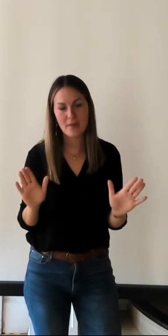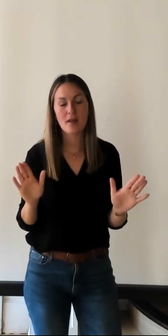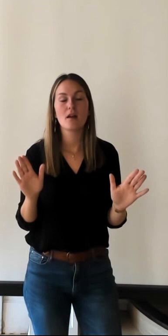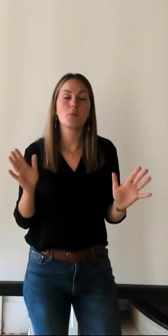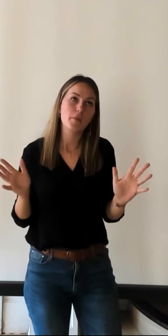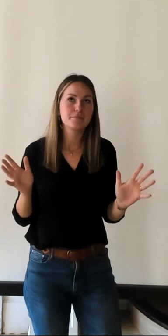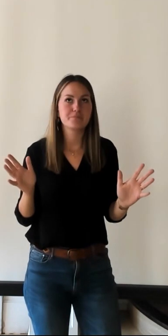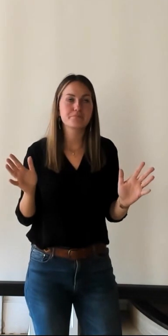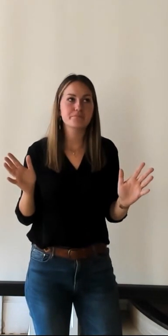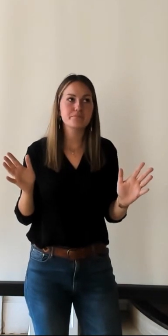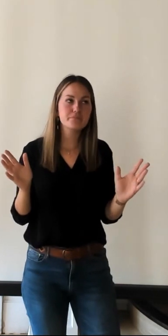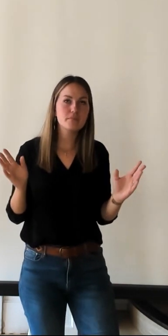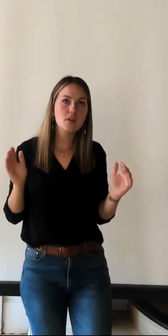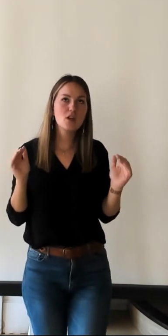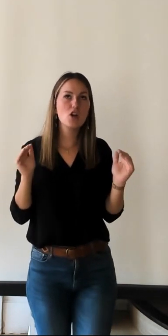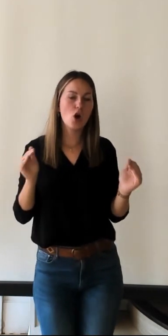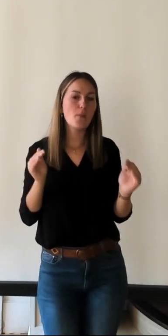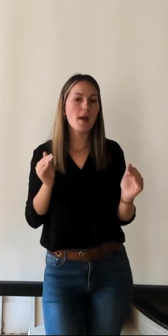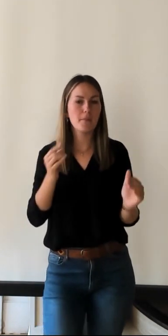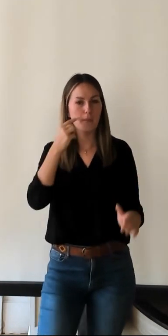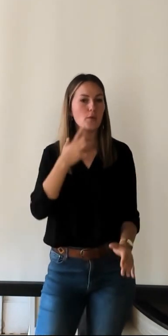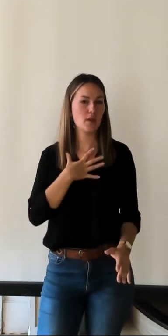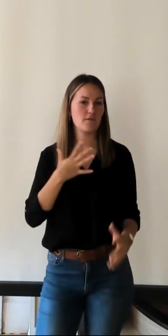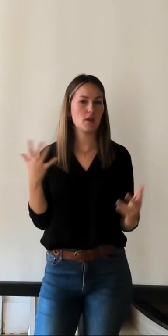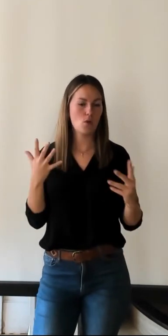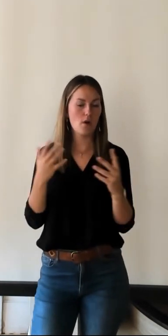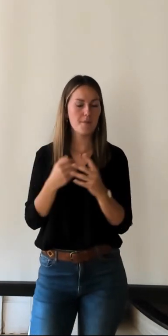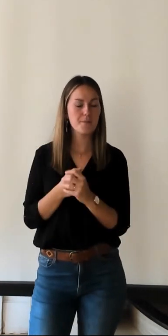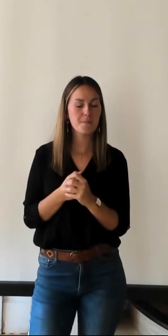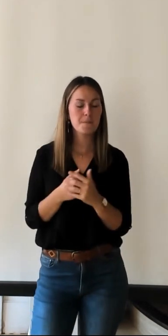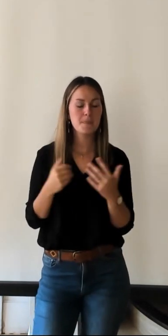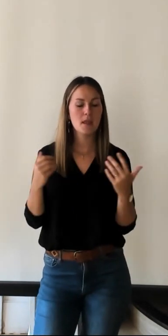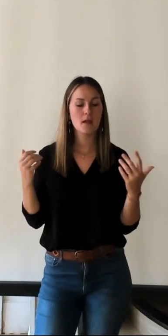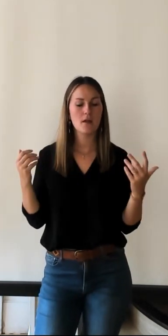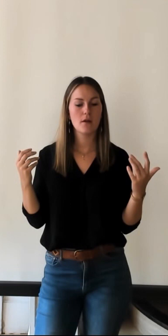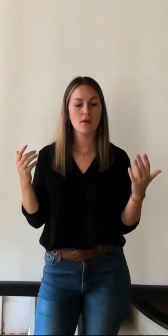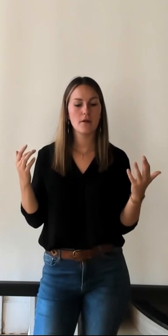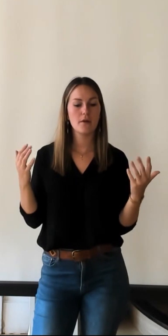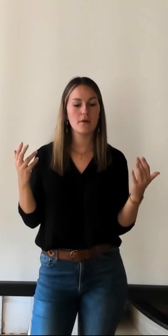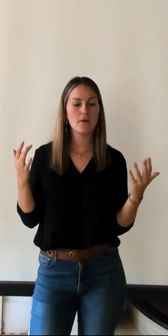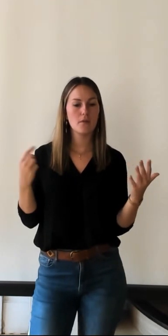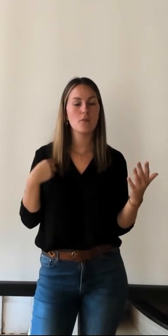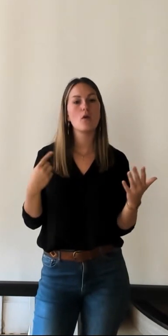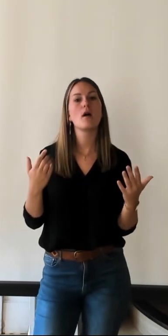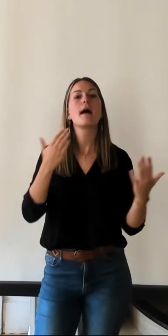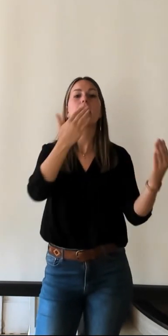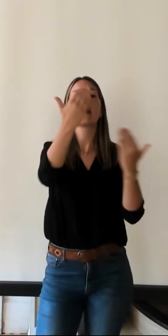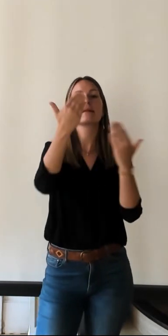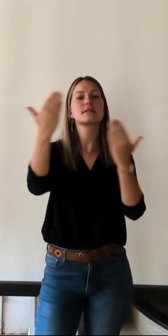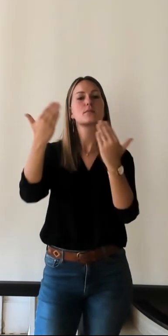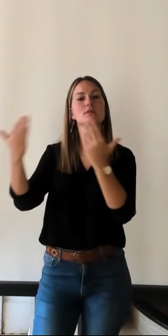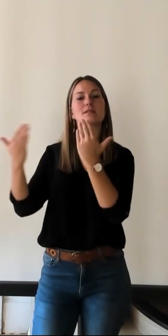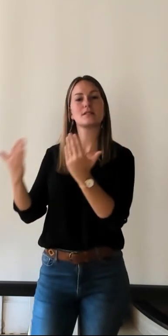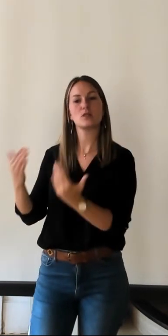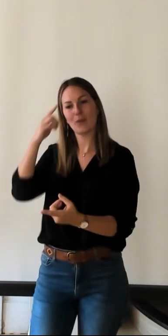moi ce que par contre ce qui m'avait frappé quand on a préparé l'exposition sur le